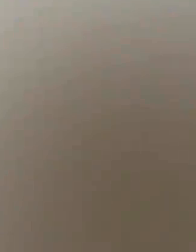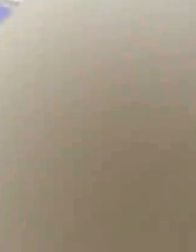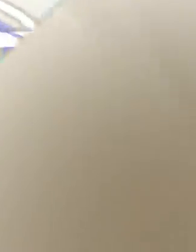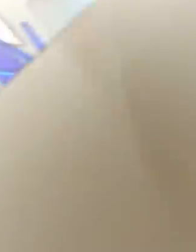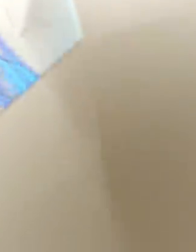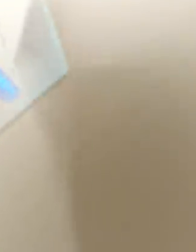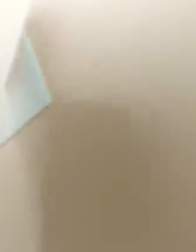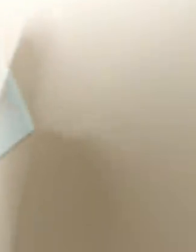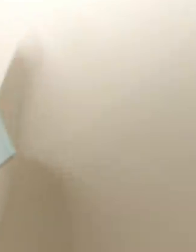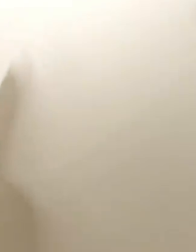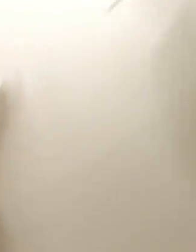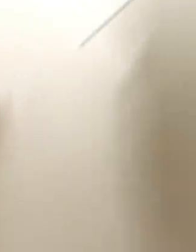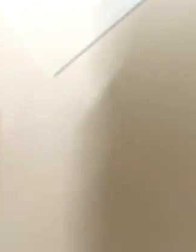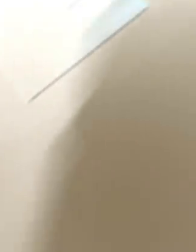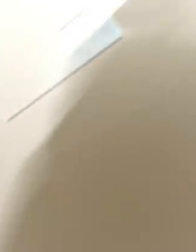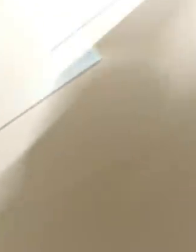Dziękujemy.